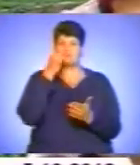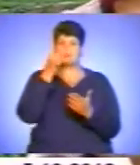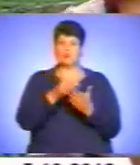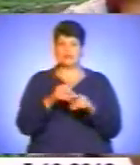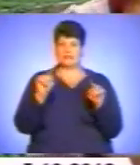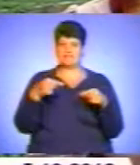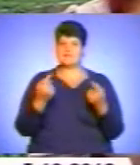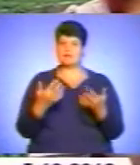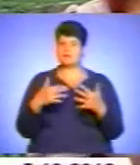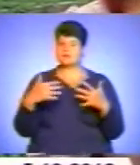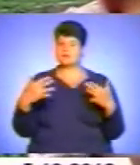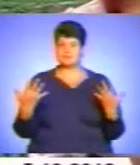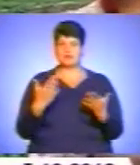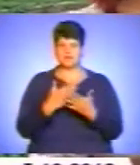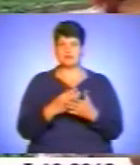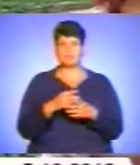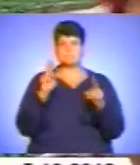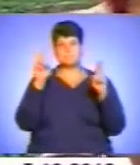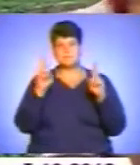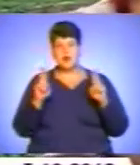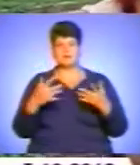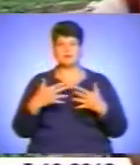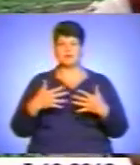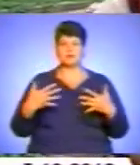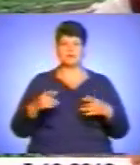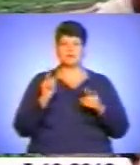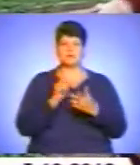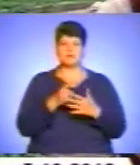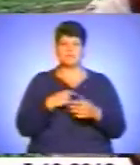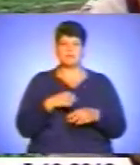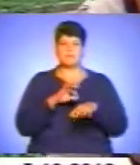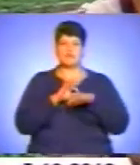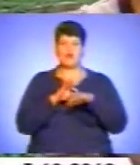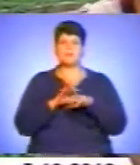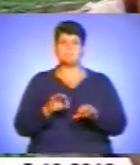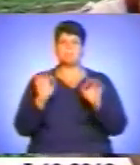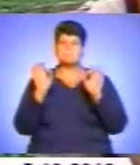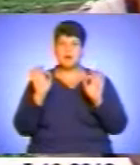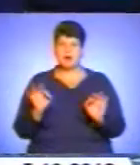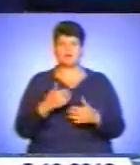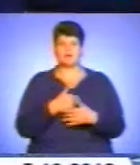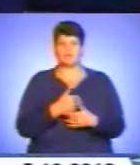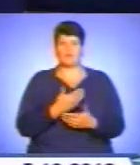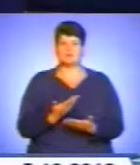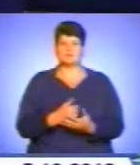вимогам. Тому що в школі є якісь відповідні правила. Вона мусить поводитися так, як правильно, а не так, як вона хоче.